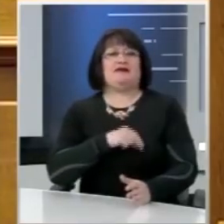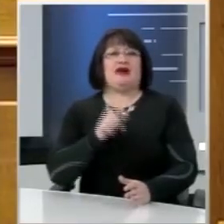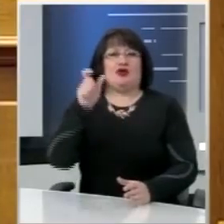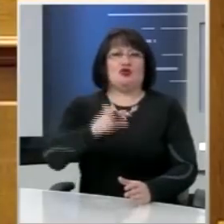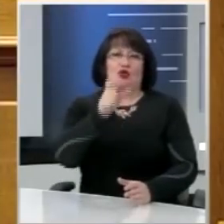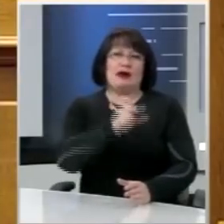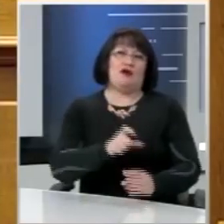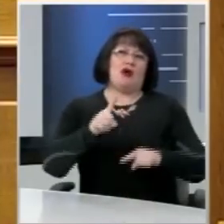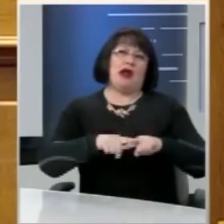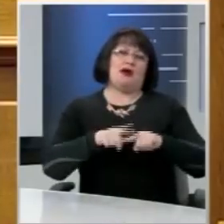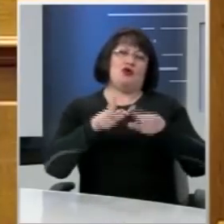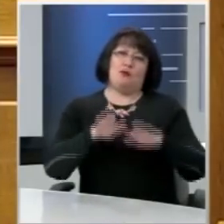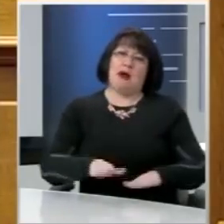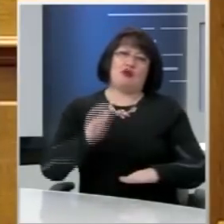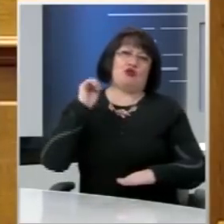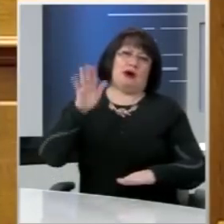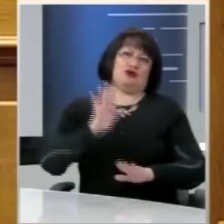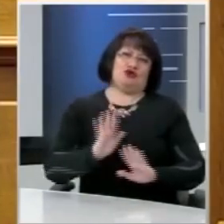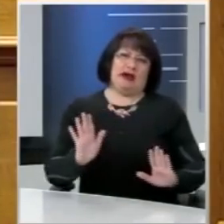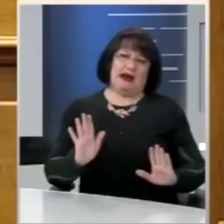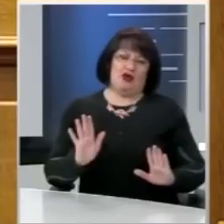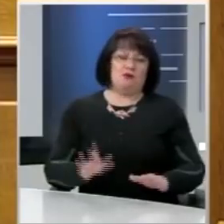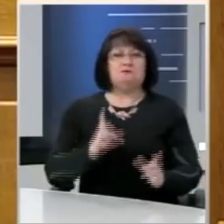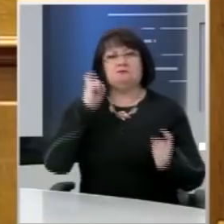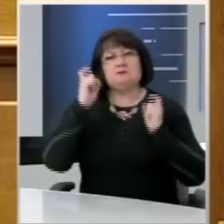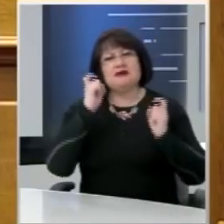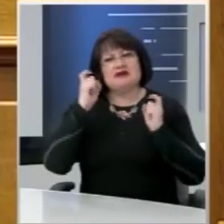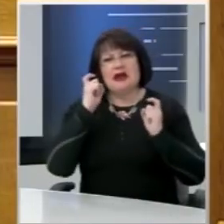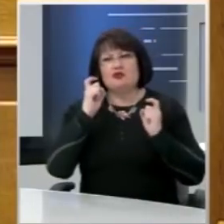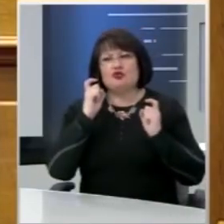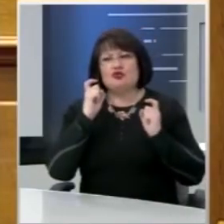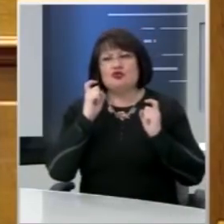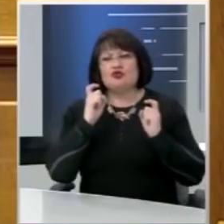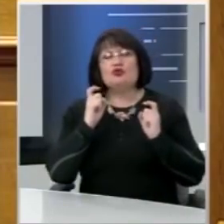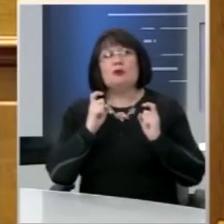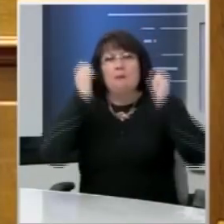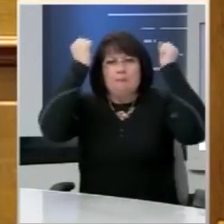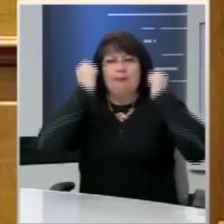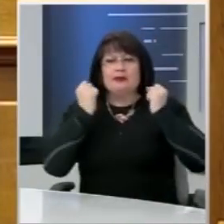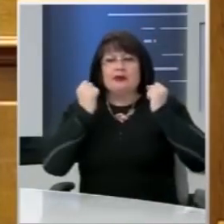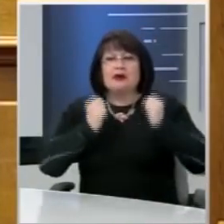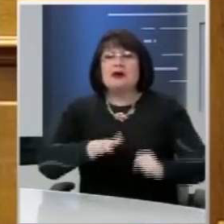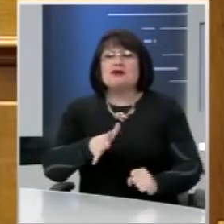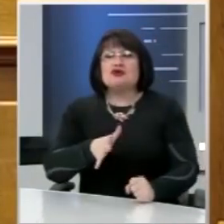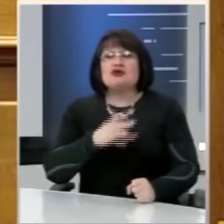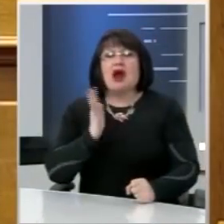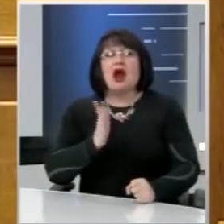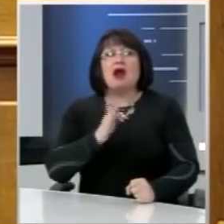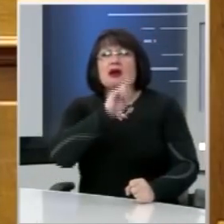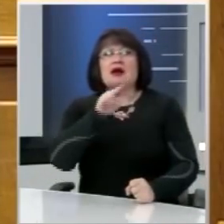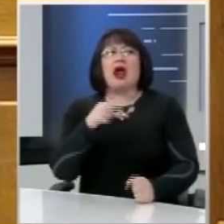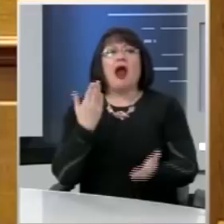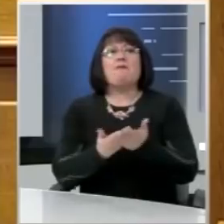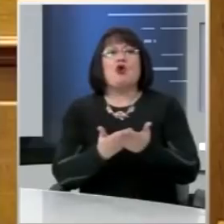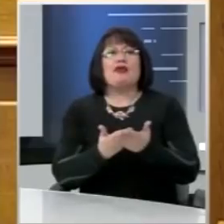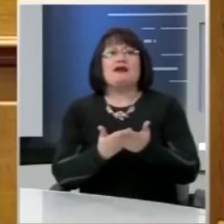ίδιων των αποδείμων. Γιατί μπορεί να φανταστεί και να σκεφτεί κανείς τι ζημιά μπορεί να προκληθεί αν αποδειχθεί ότι